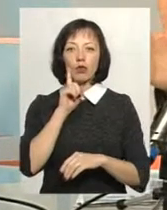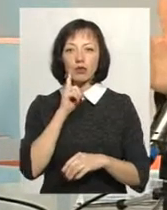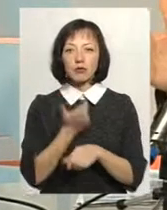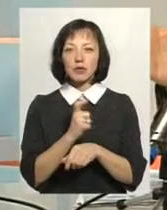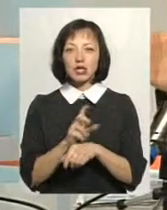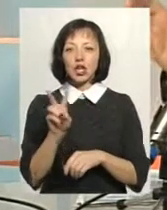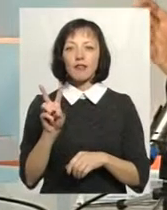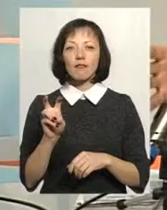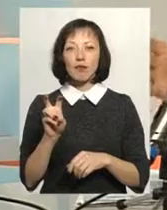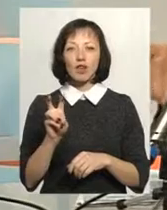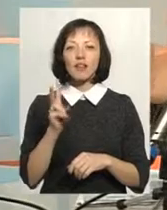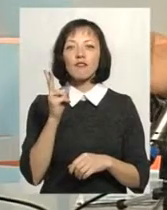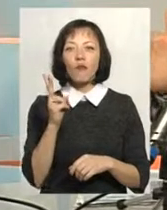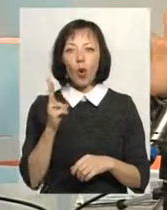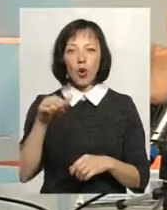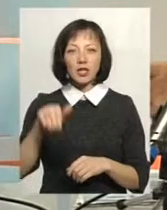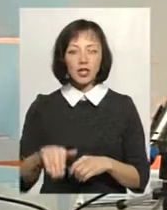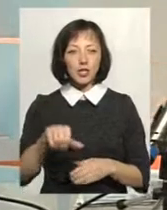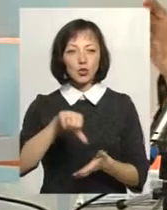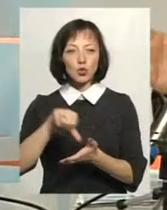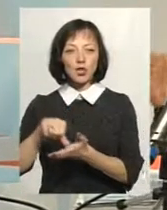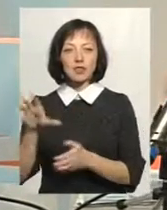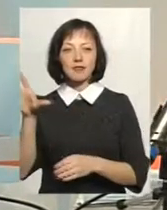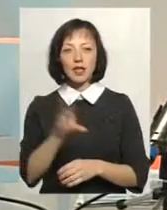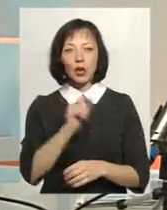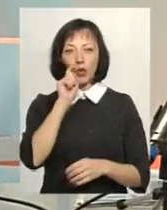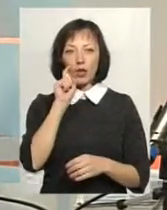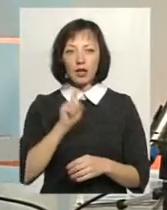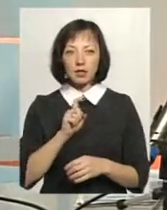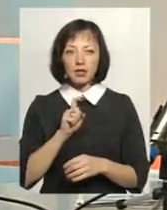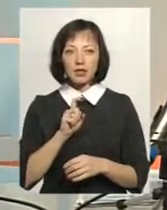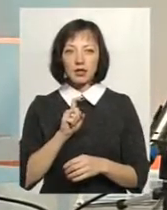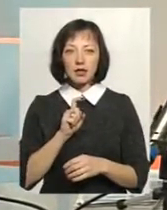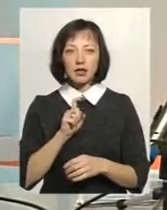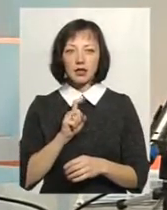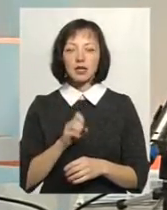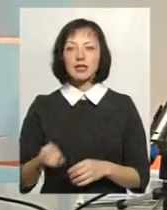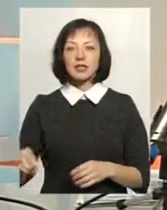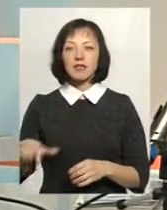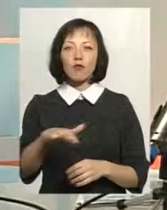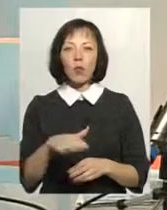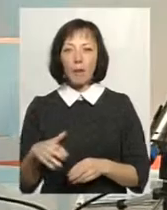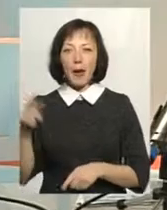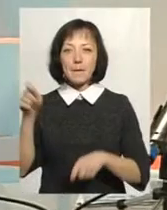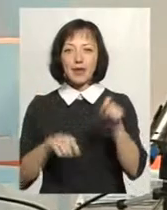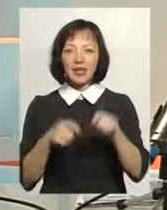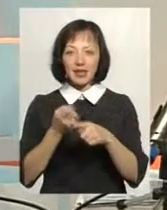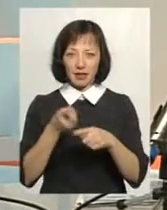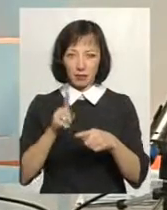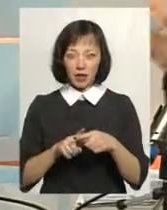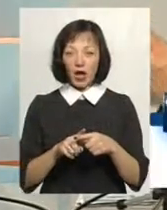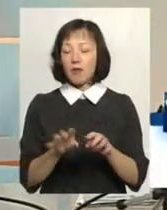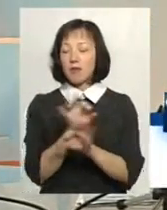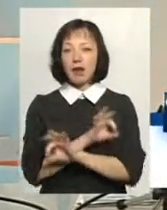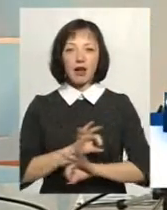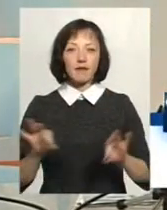двох тисяч учасників з усієї України, з Європи приїхали на цей фестиваль. Це